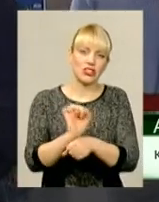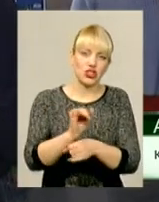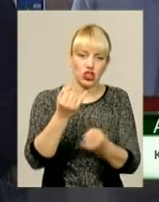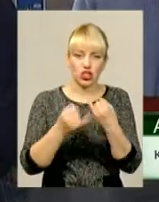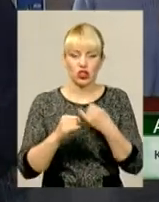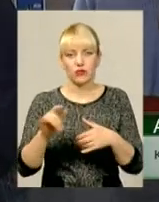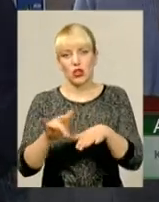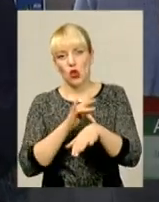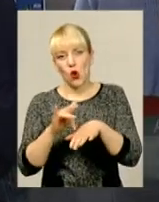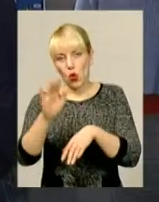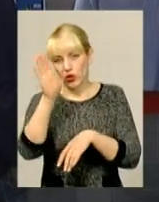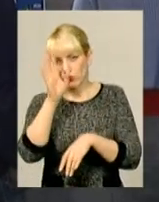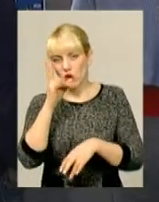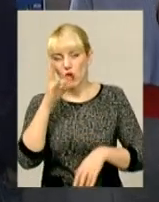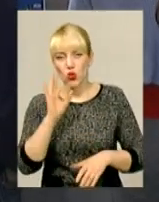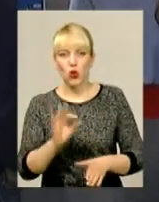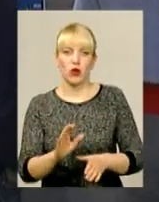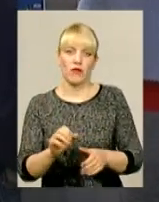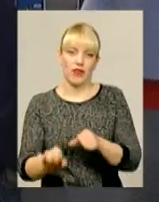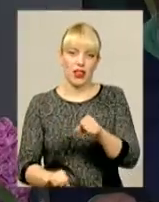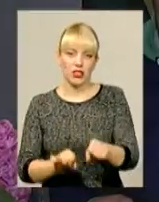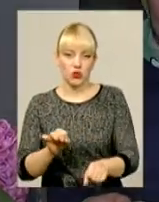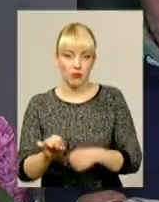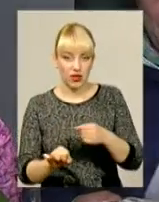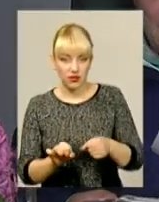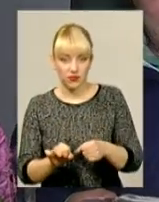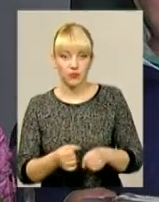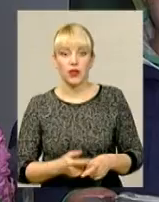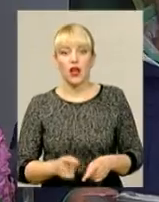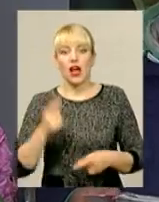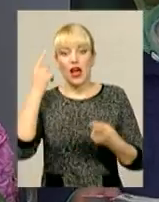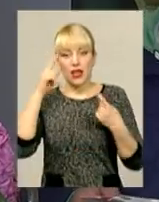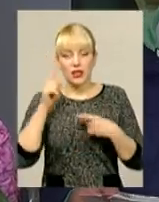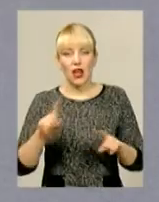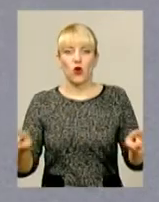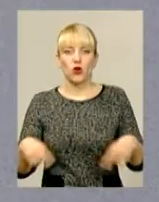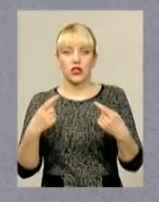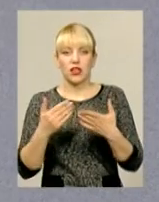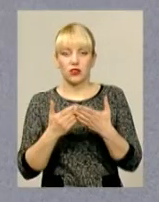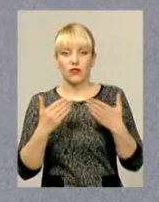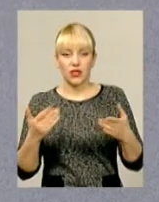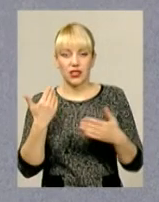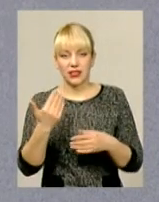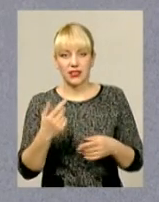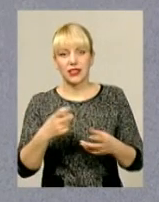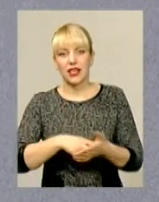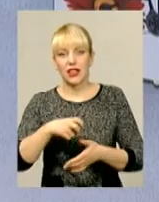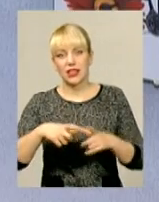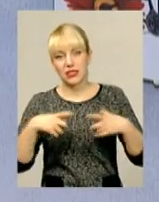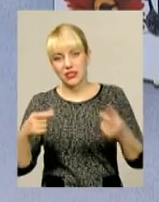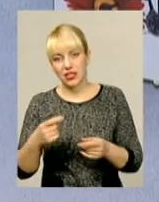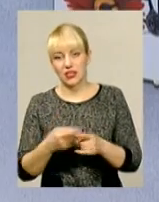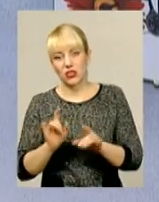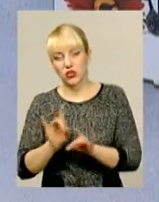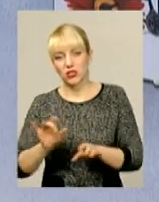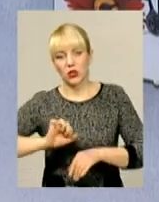оголених чоловіків, але саме велосипедів. Ідею організувати виставку її листівок, фіні підкинули друзі.